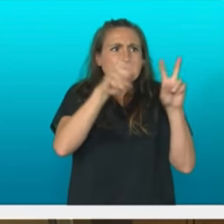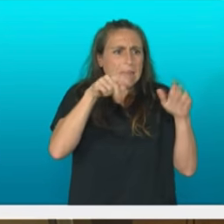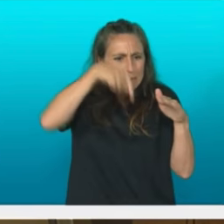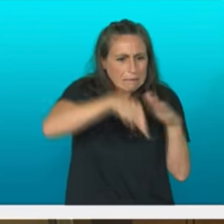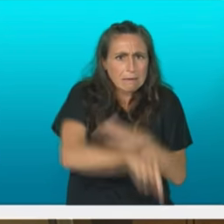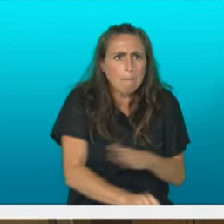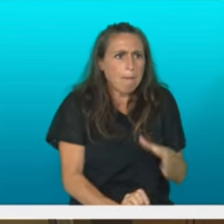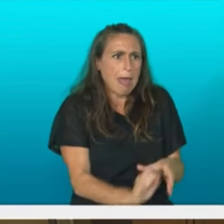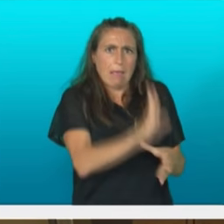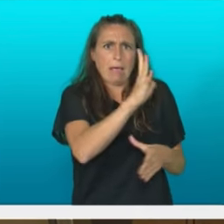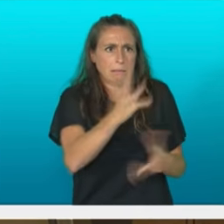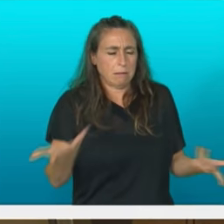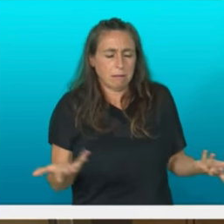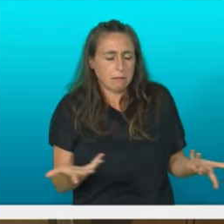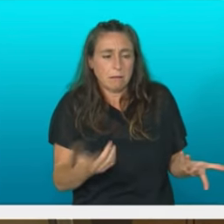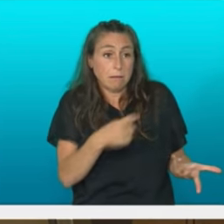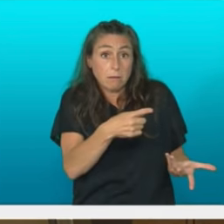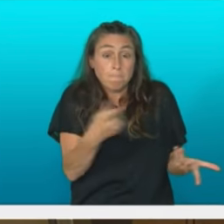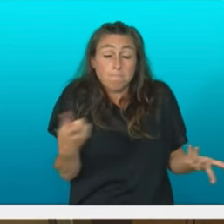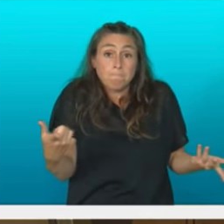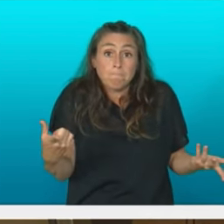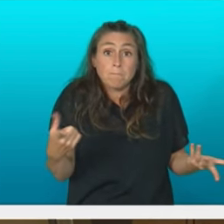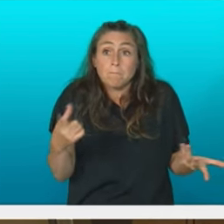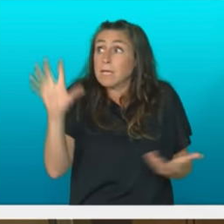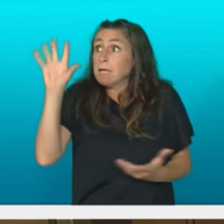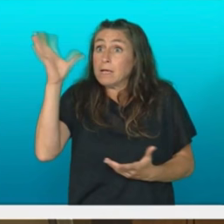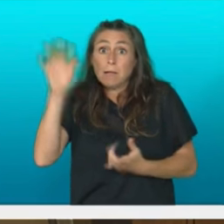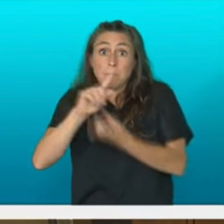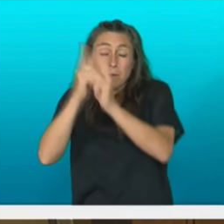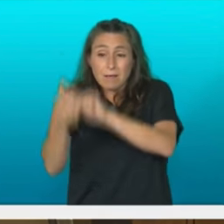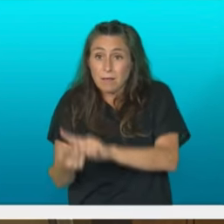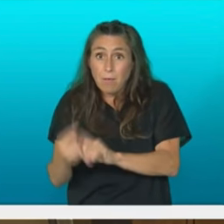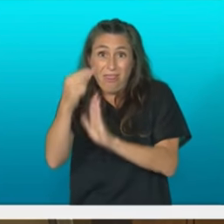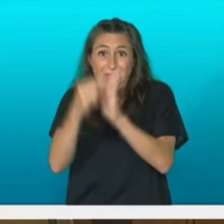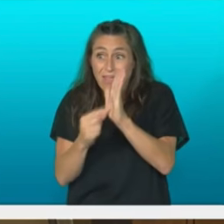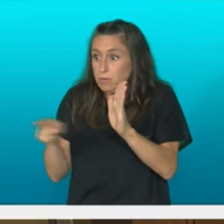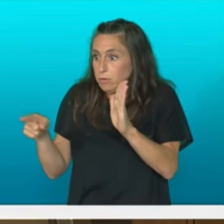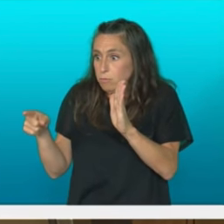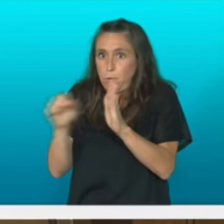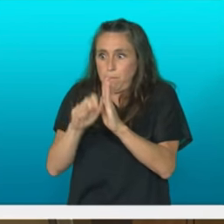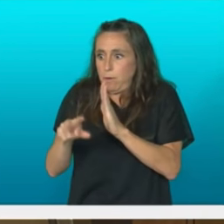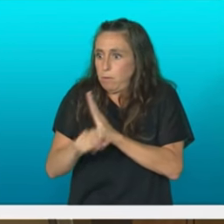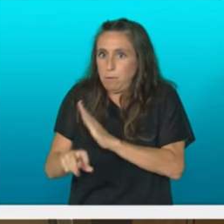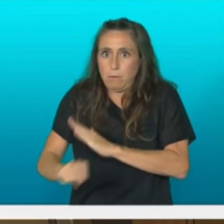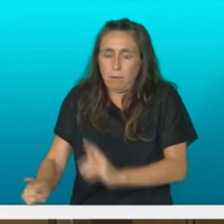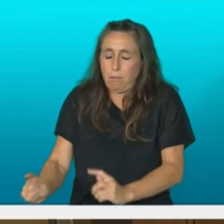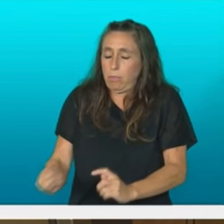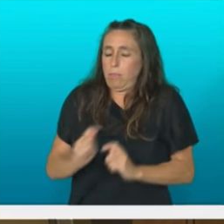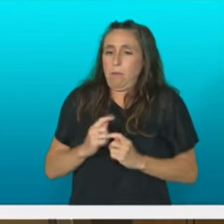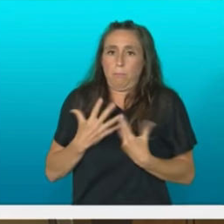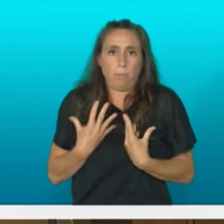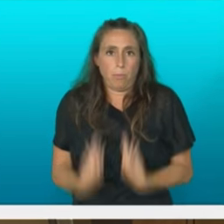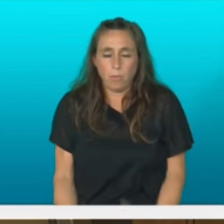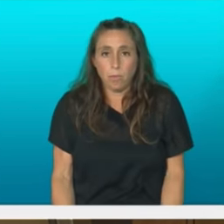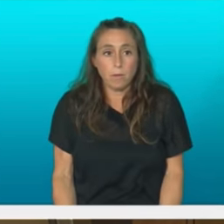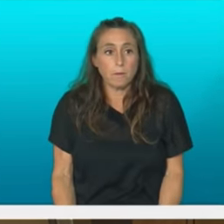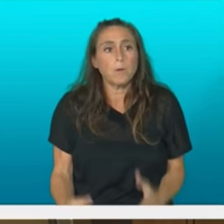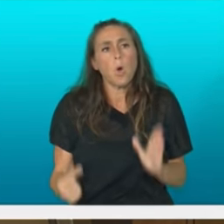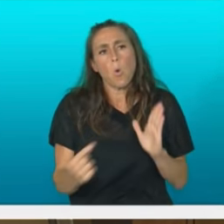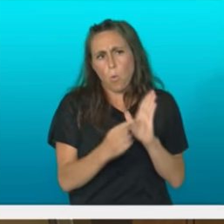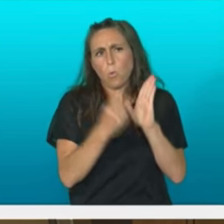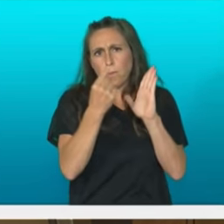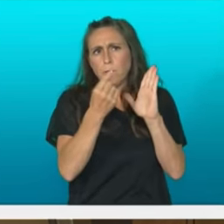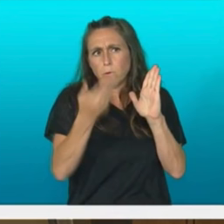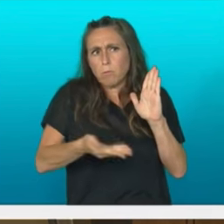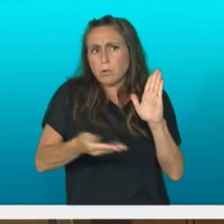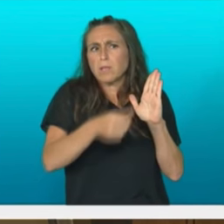eragiten duten izurien murrizketan datuak etxigarriak dira. Eta datu bakarrakongi izlatzen du zure iarduna.